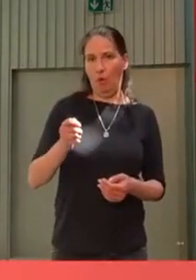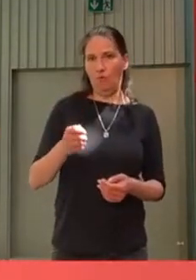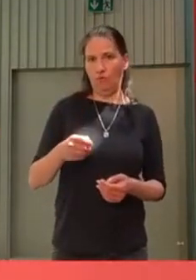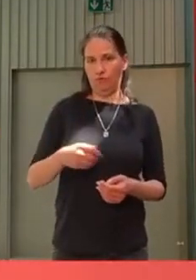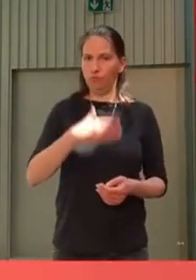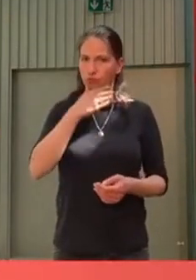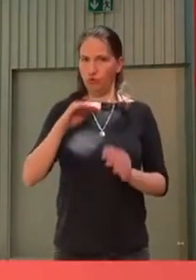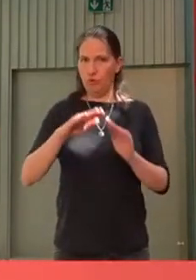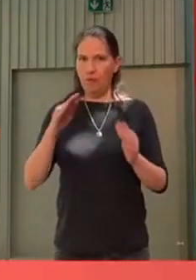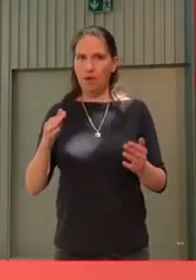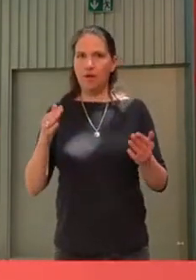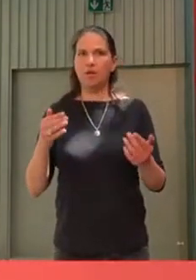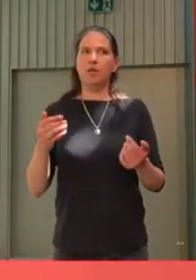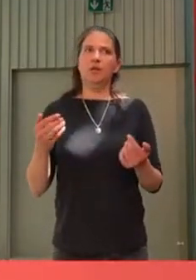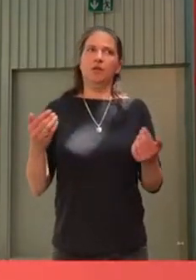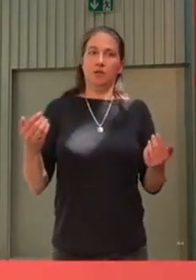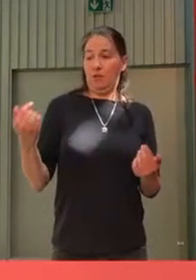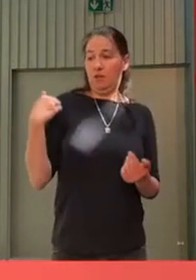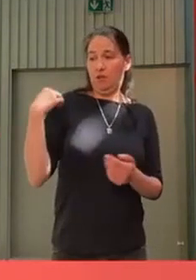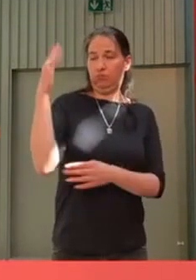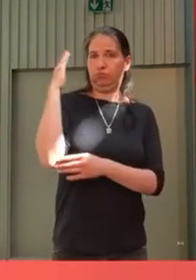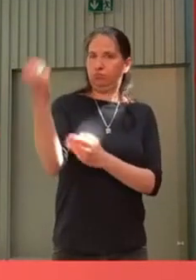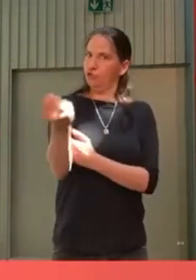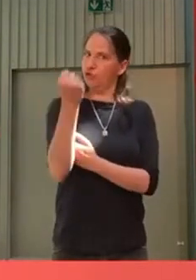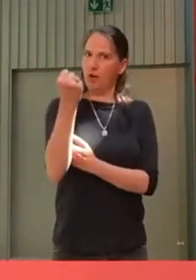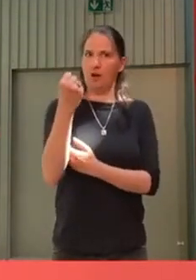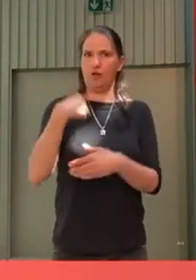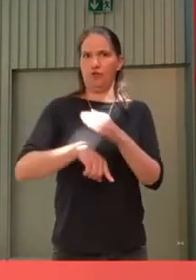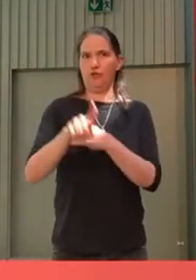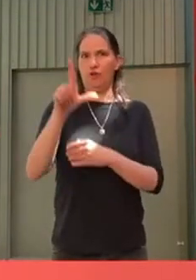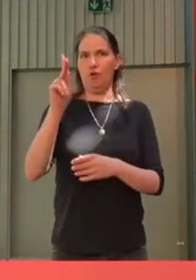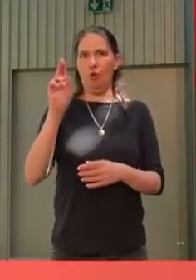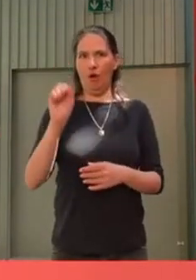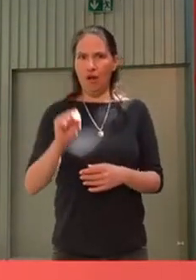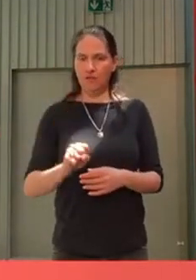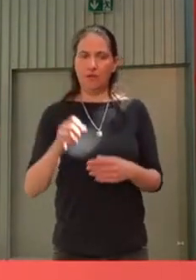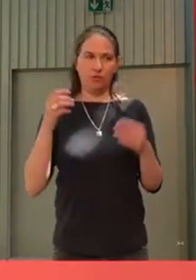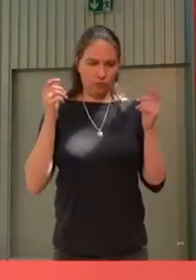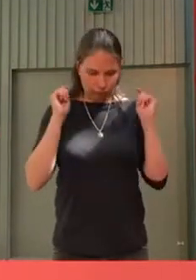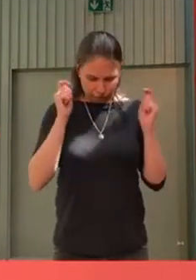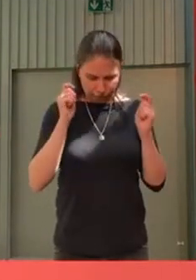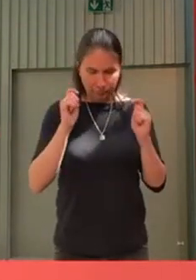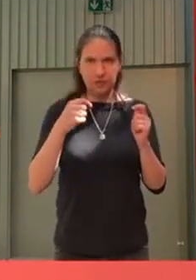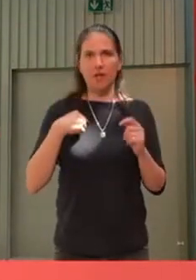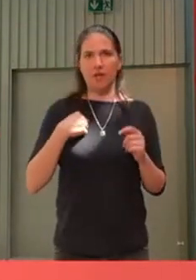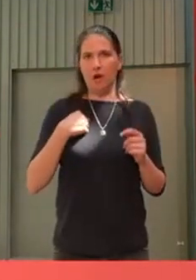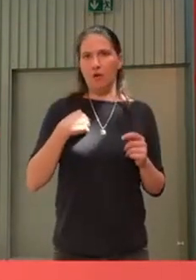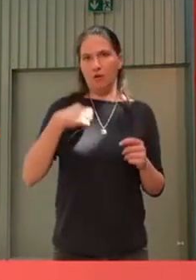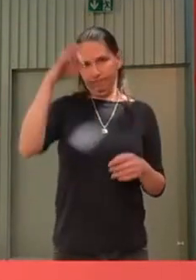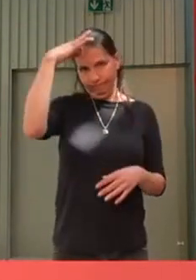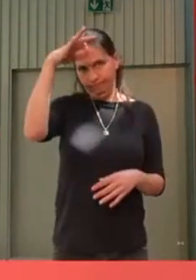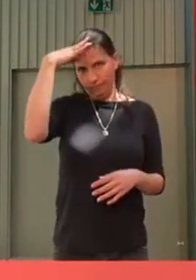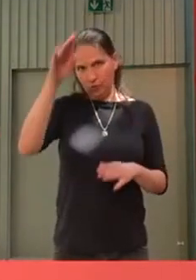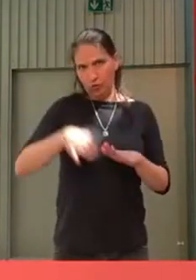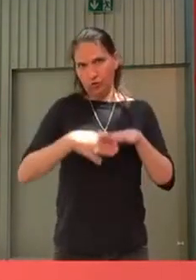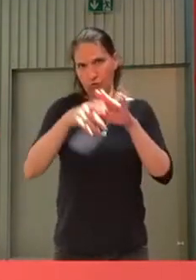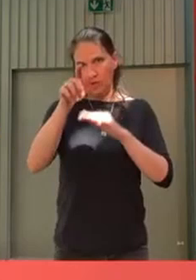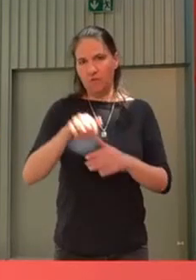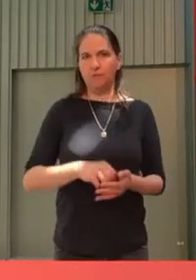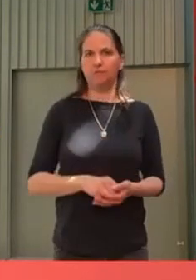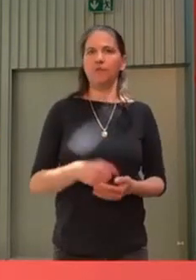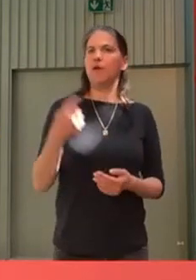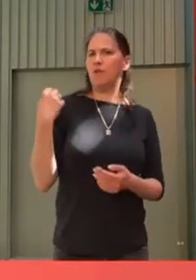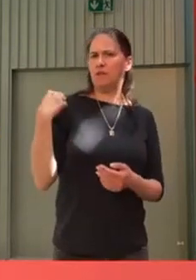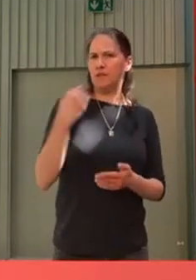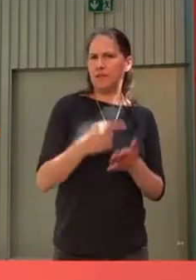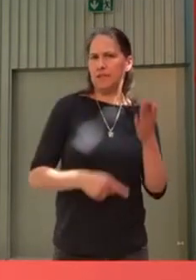Das war jetzt noch mal eine sehr starke Rede von Niklas Schenker, die ich auch sehr begrüße und das auch sehr unterstütze. Auch was